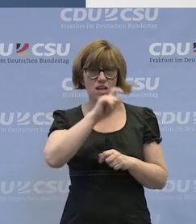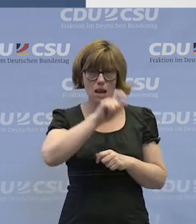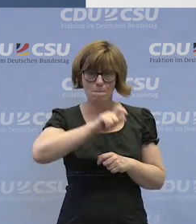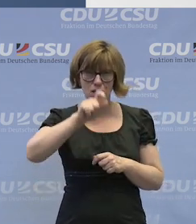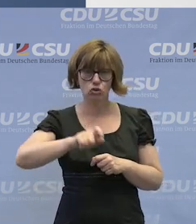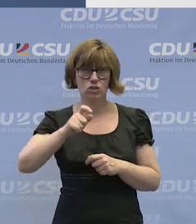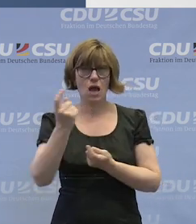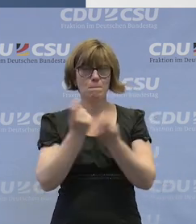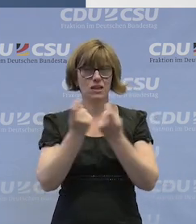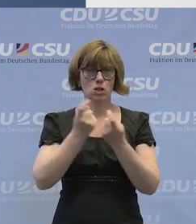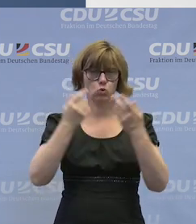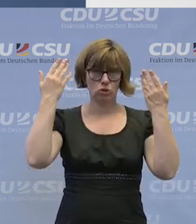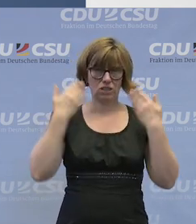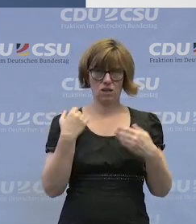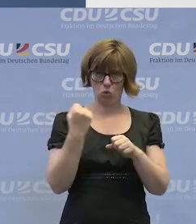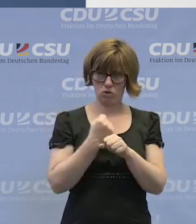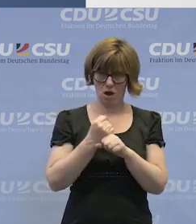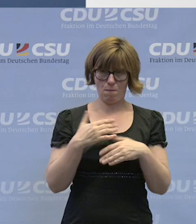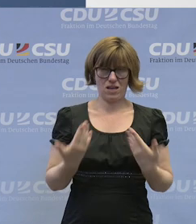mit Migrationshintergrund arbeiten.